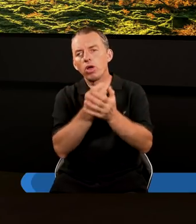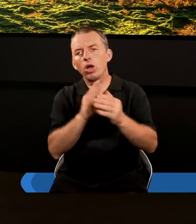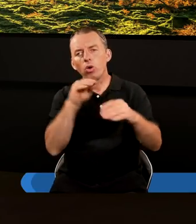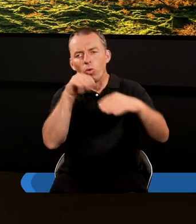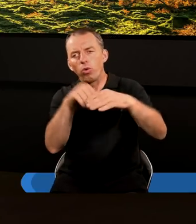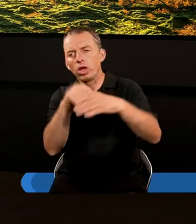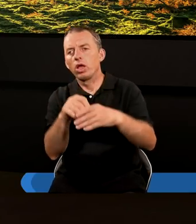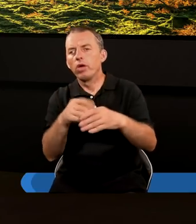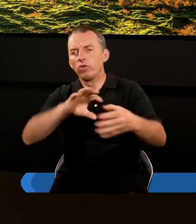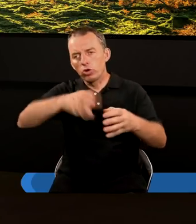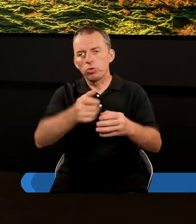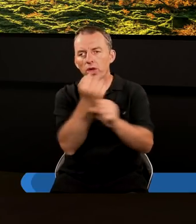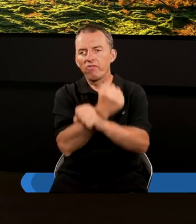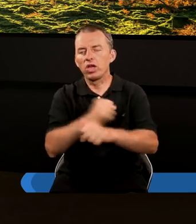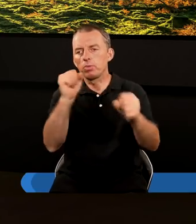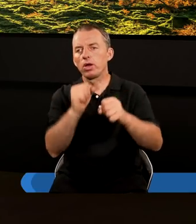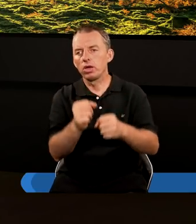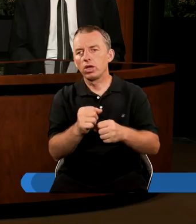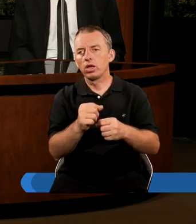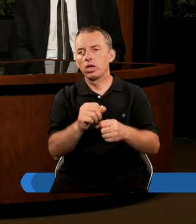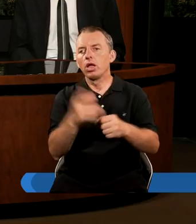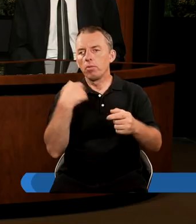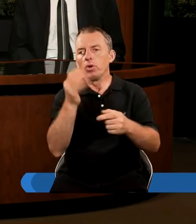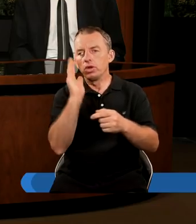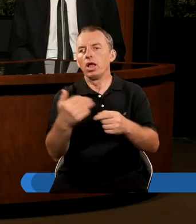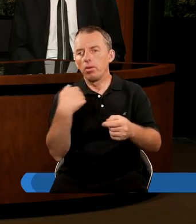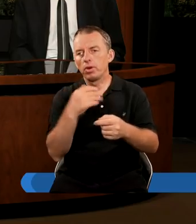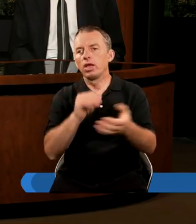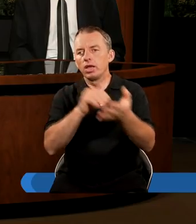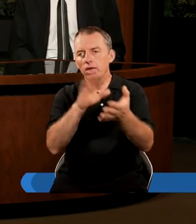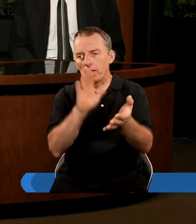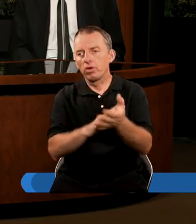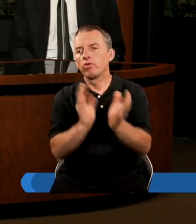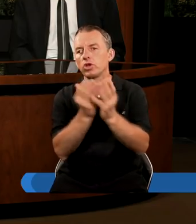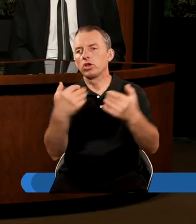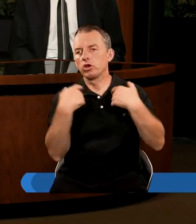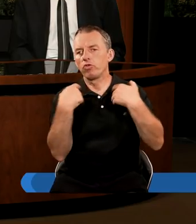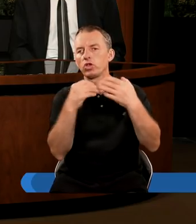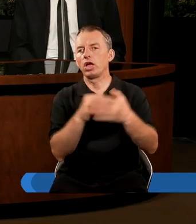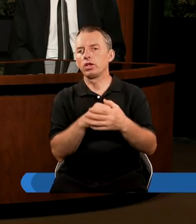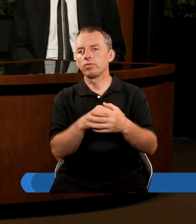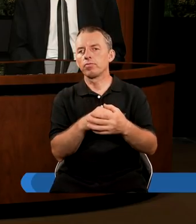umiejscowiały nas w grupie wybawionych? Dobrze by było, gdybyśmy byli zapisani w Księdze Żywota.